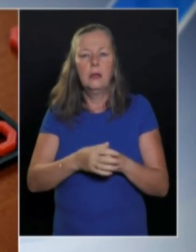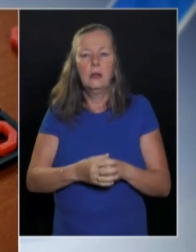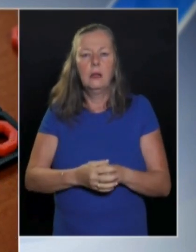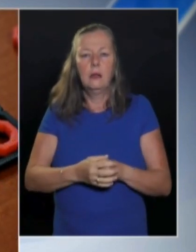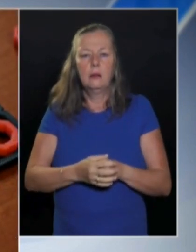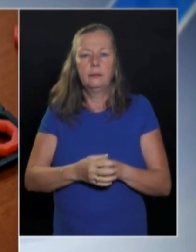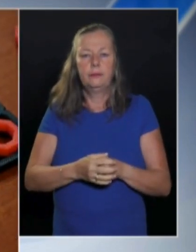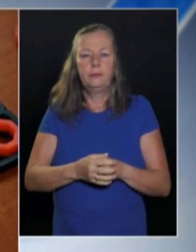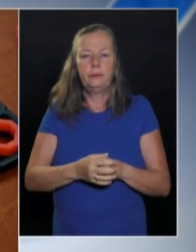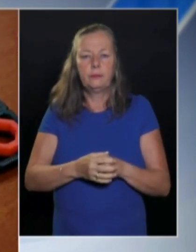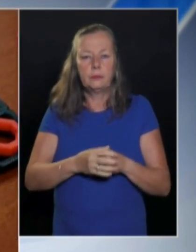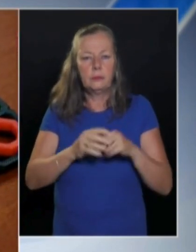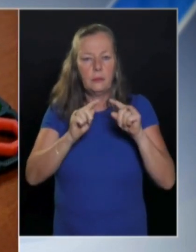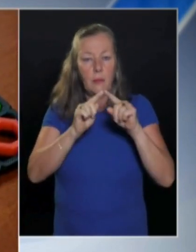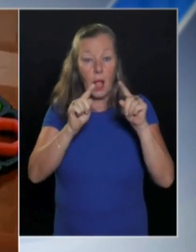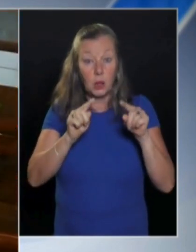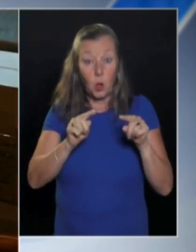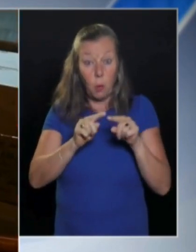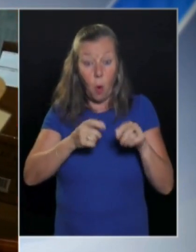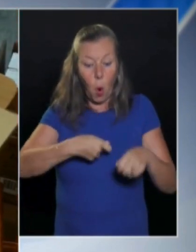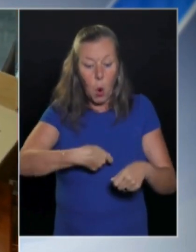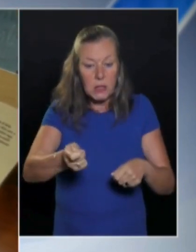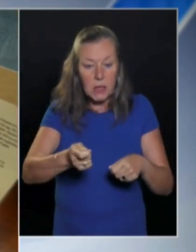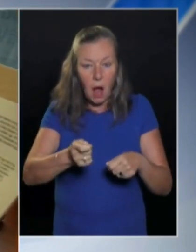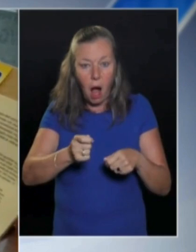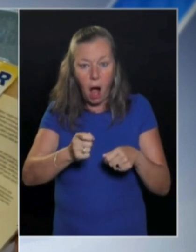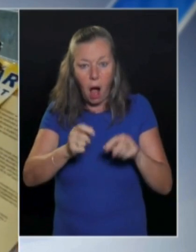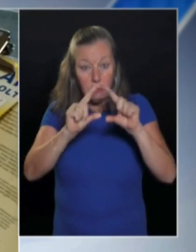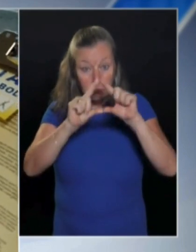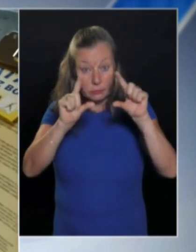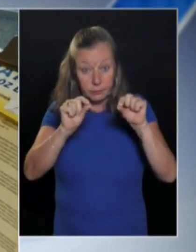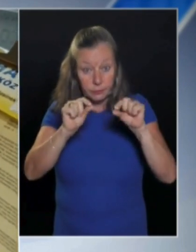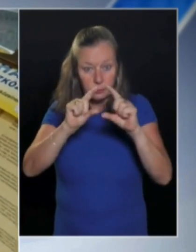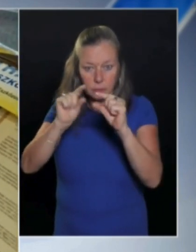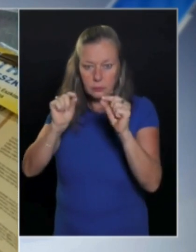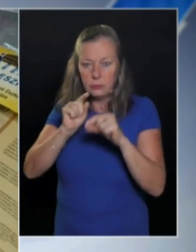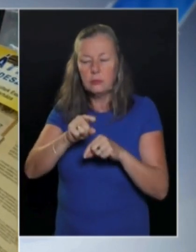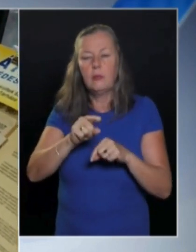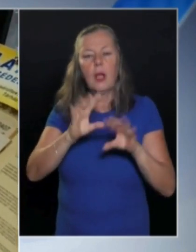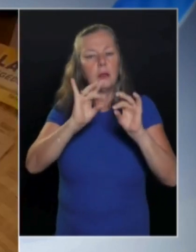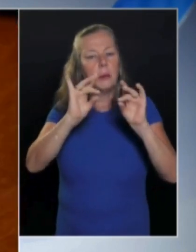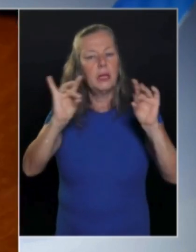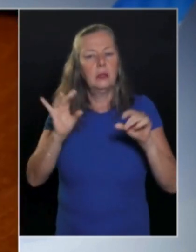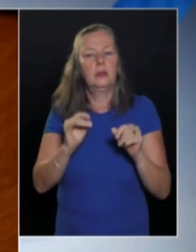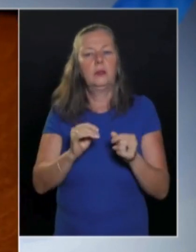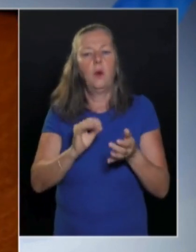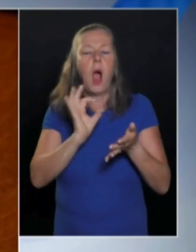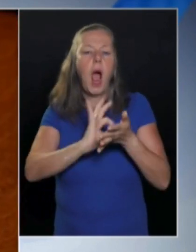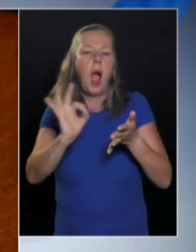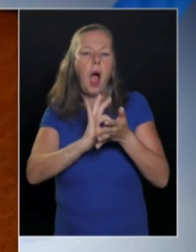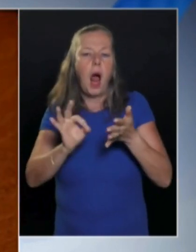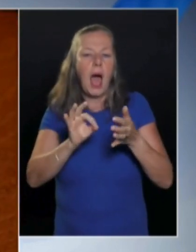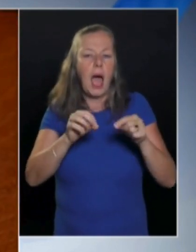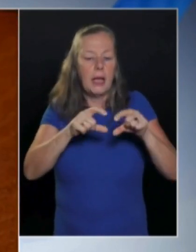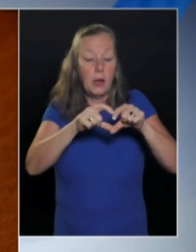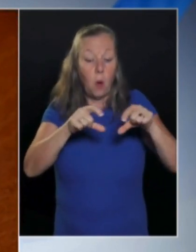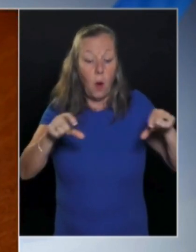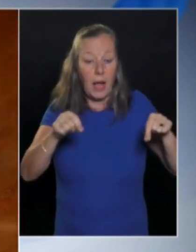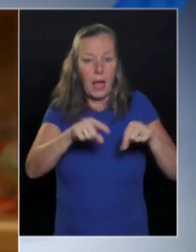Tapintható dobó kockánk, ami szintén nagyon népszerű, aláíró keret,